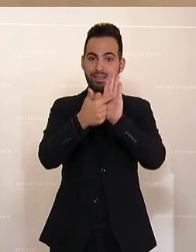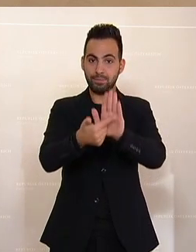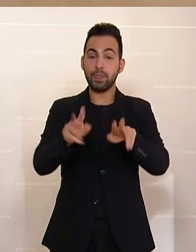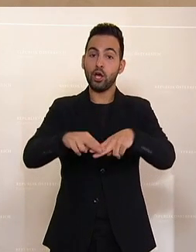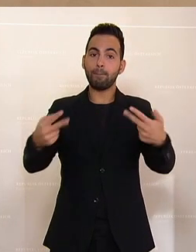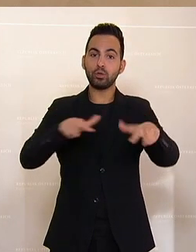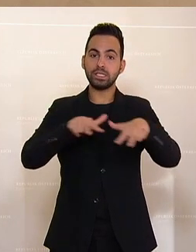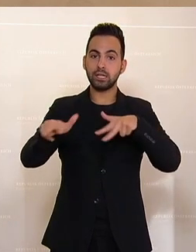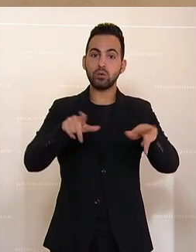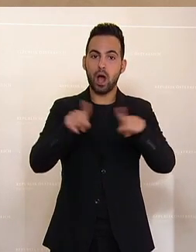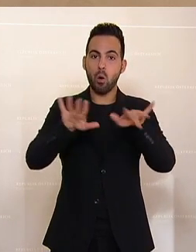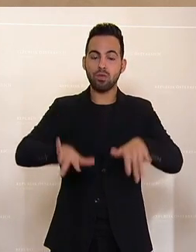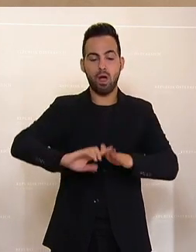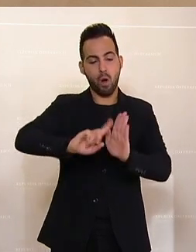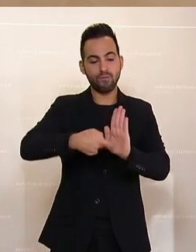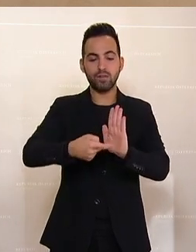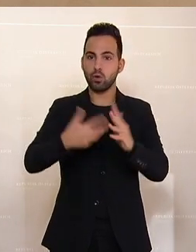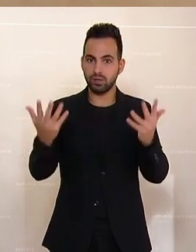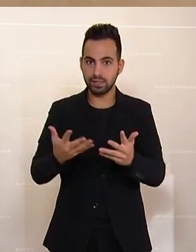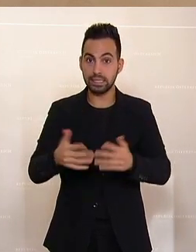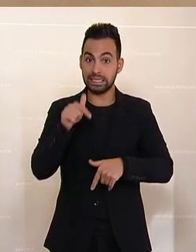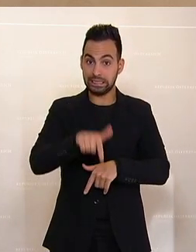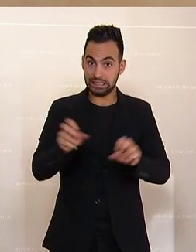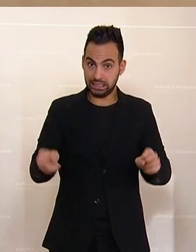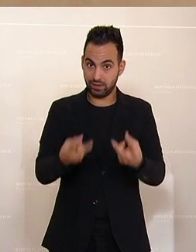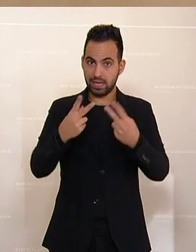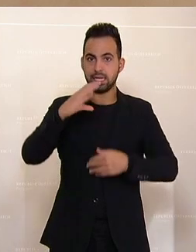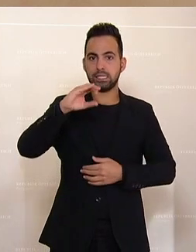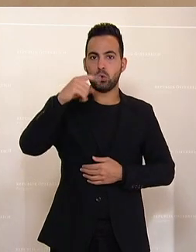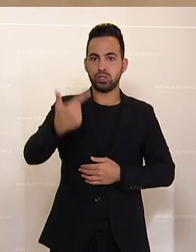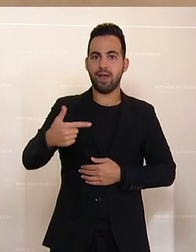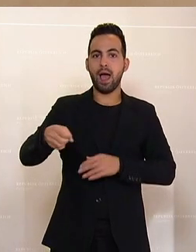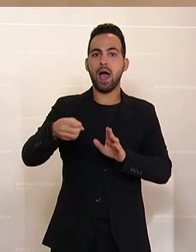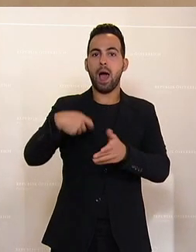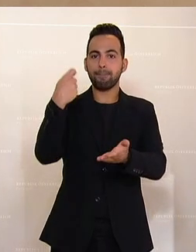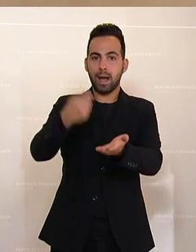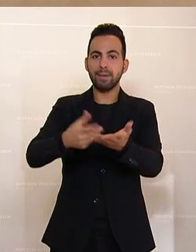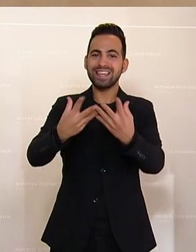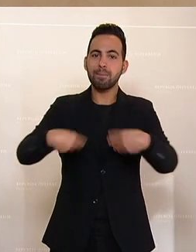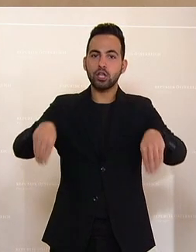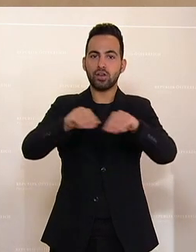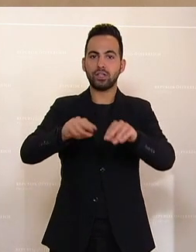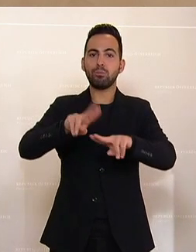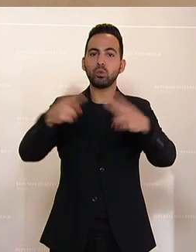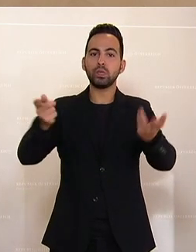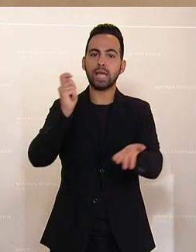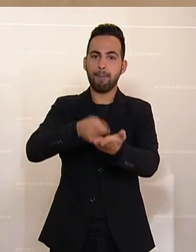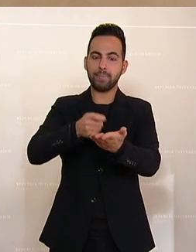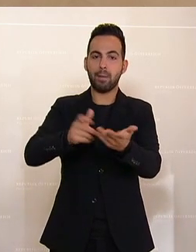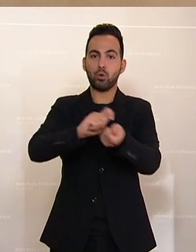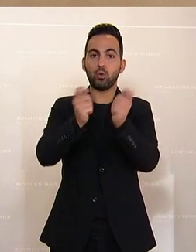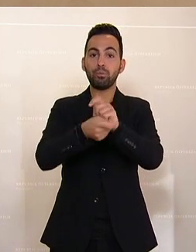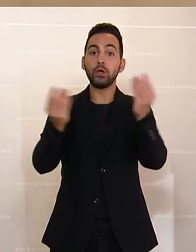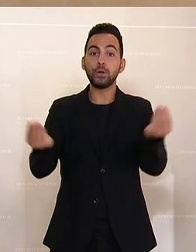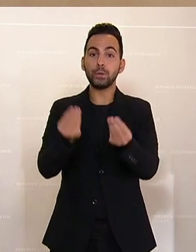Die Bundesregierung wird weiter aufgefordert, zu diesem Zweck die CO2-Abgabe als gemeinschaftliche Bundesabgabe zu verwenden, da der